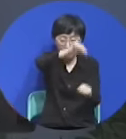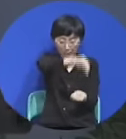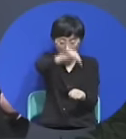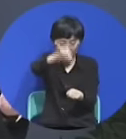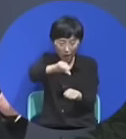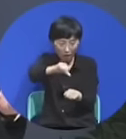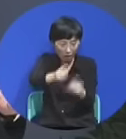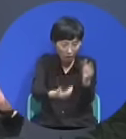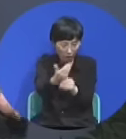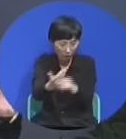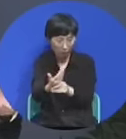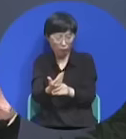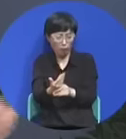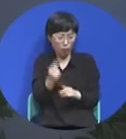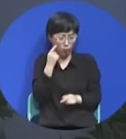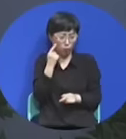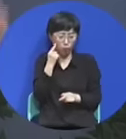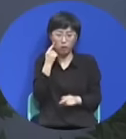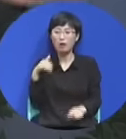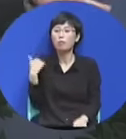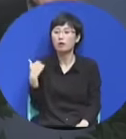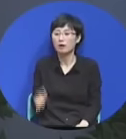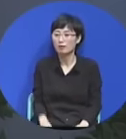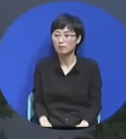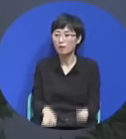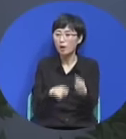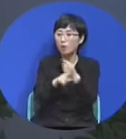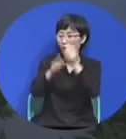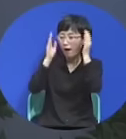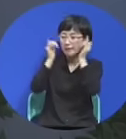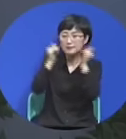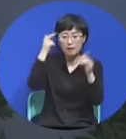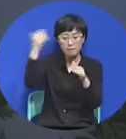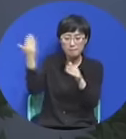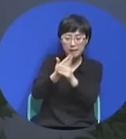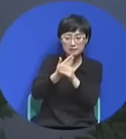많은 과학자들이 머리가 좋으니까 실제 하나님의 말씀을 안 믿잖아요.